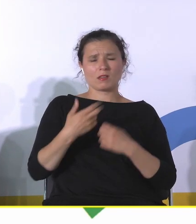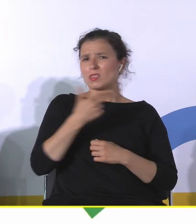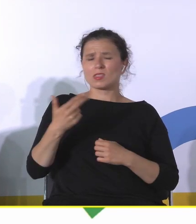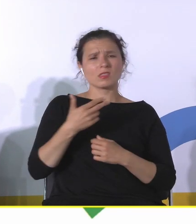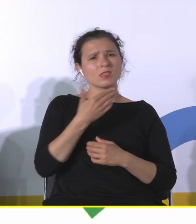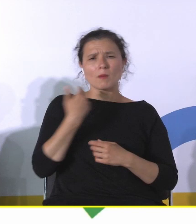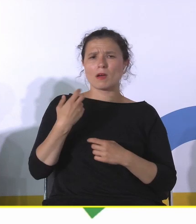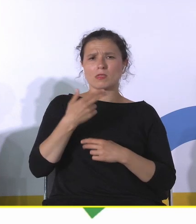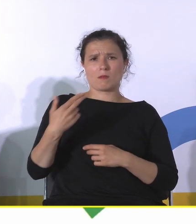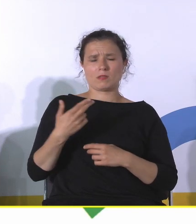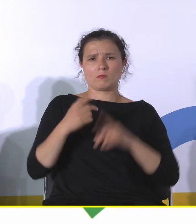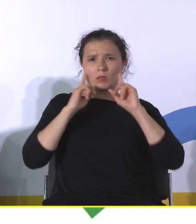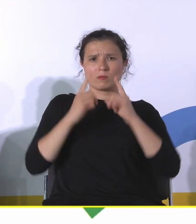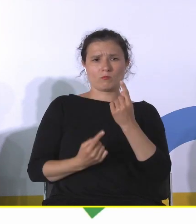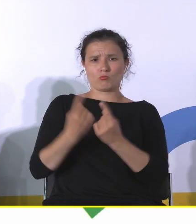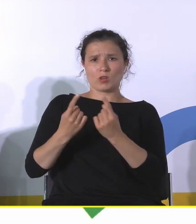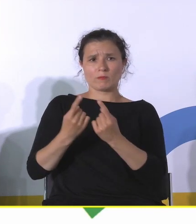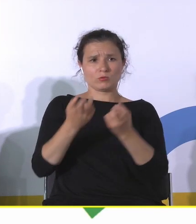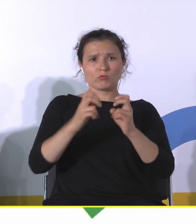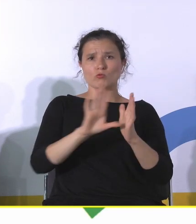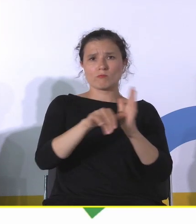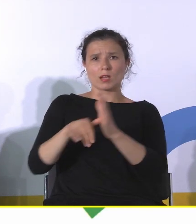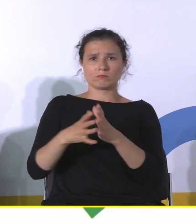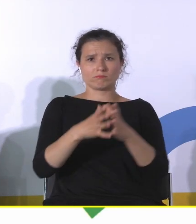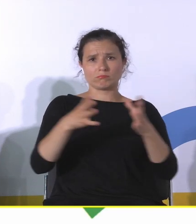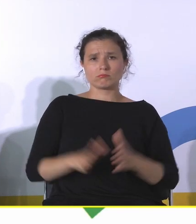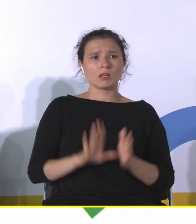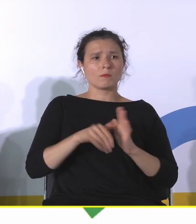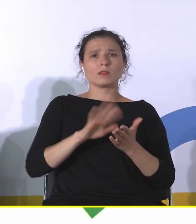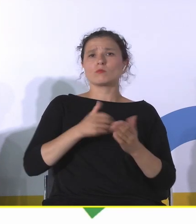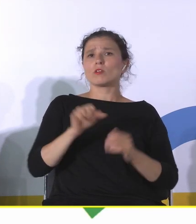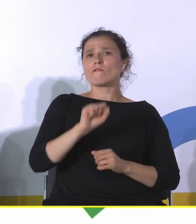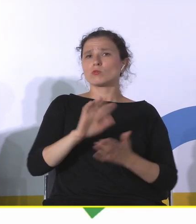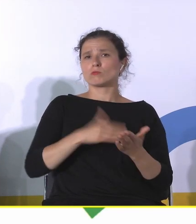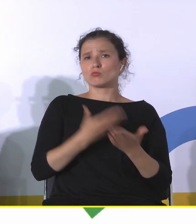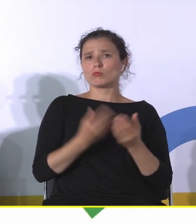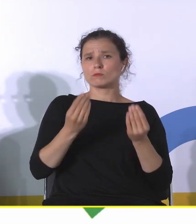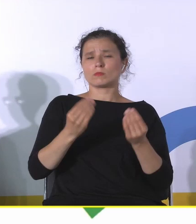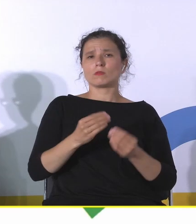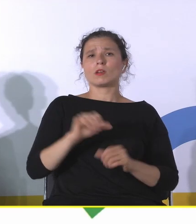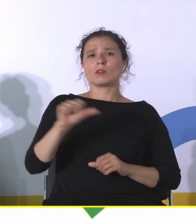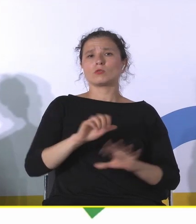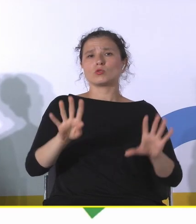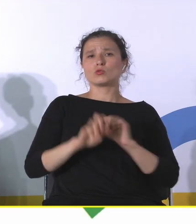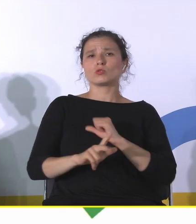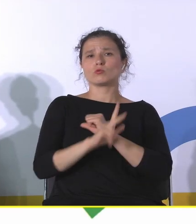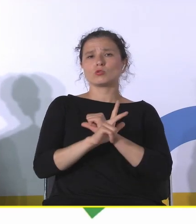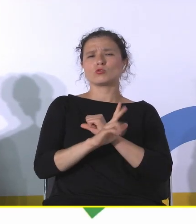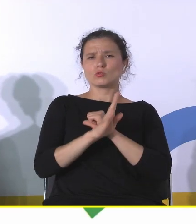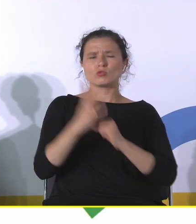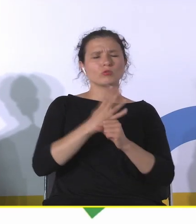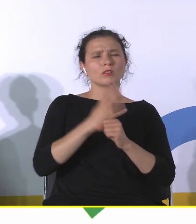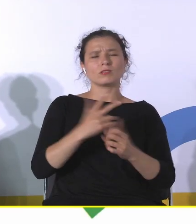No bo tak naprawdę przemysł budował miasta. Te miasta, które mieliśmy, Wrocław jest takim wspaniałym przykładem. Jeszcze w 1840 roku było pięćdziesiąt